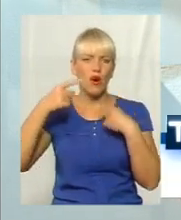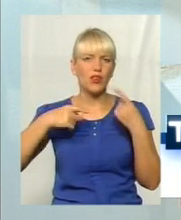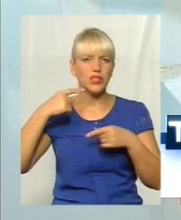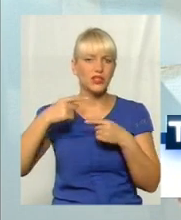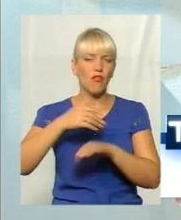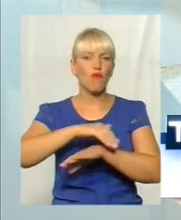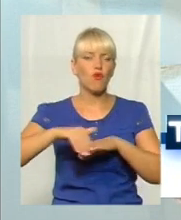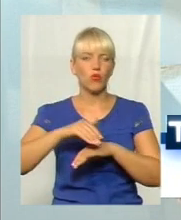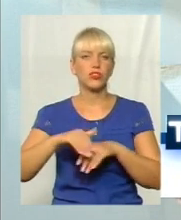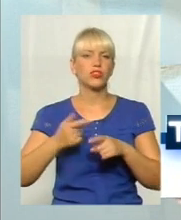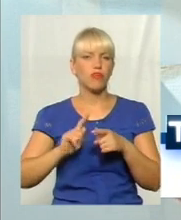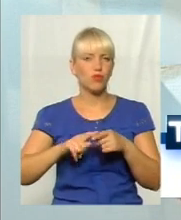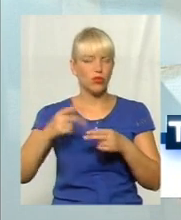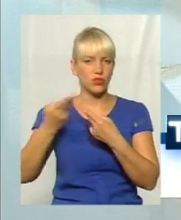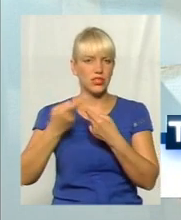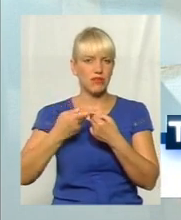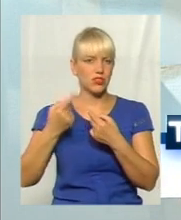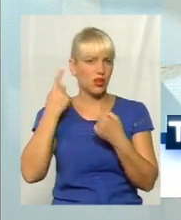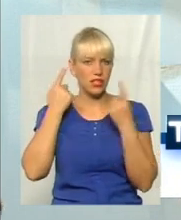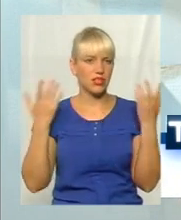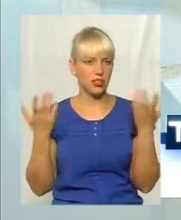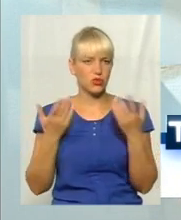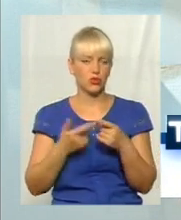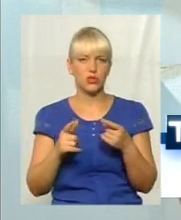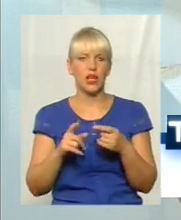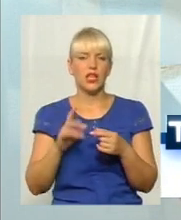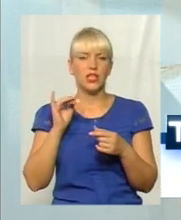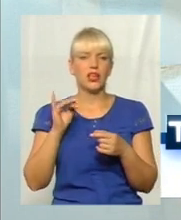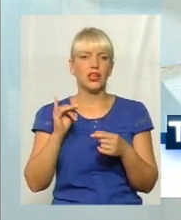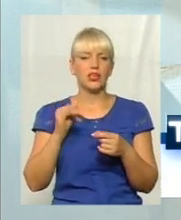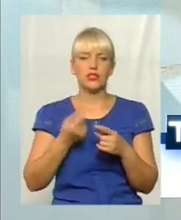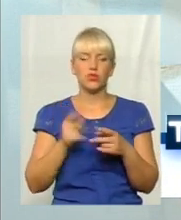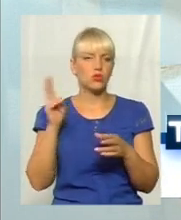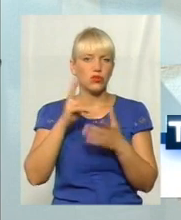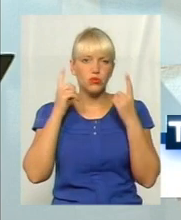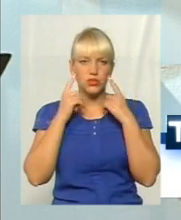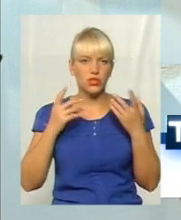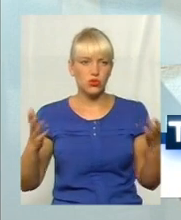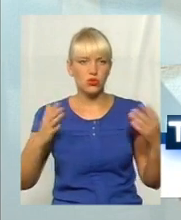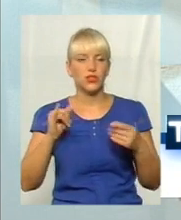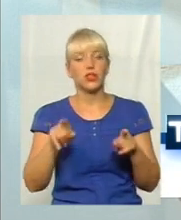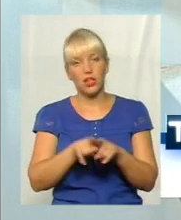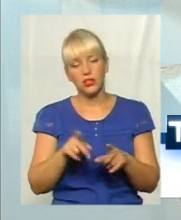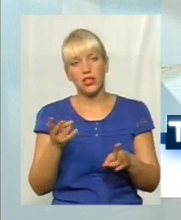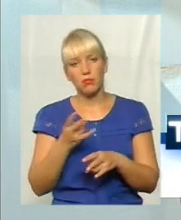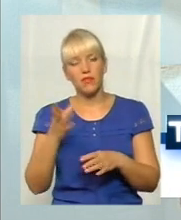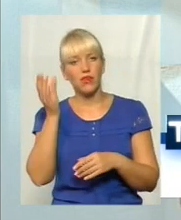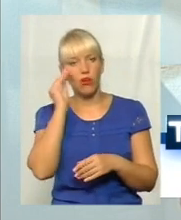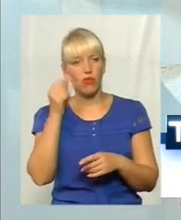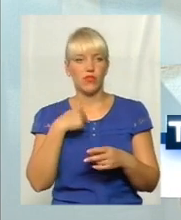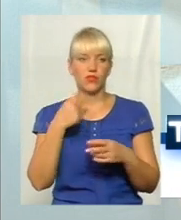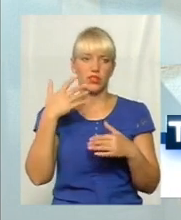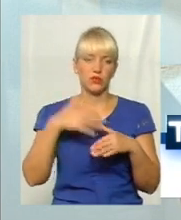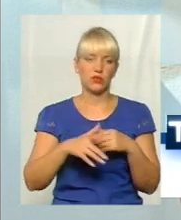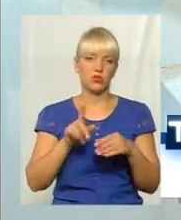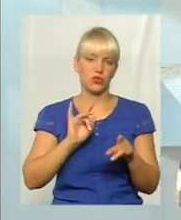вуличне, то воно заглушає всіх і вся, тому там цього тролейбуса не чути. І то теж потрібно приховувати. Я розумію,